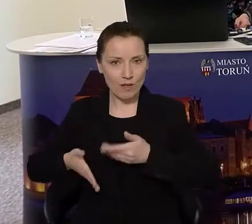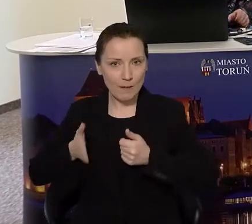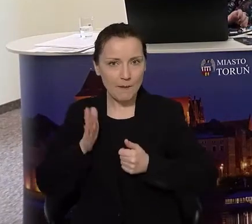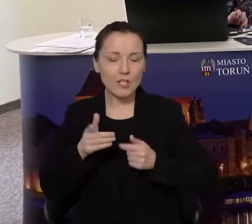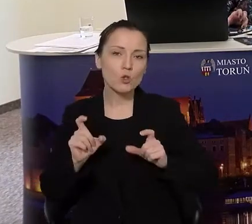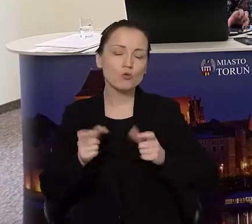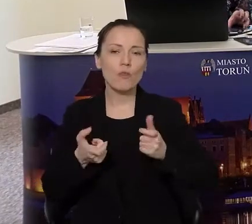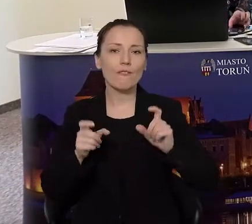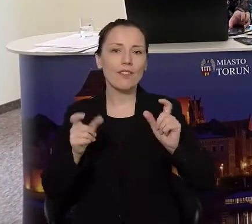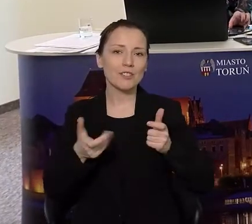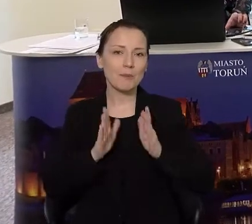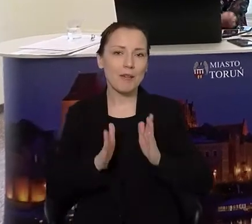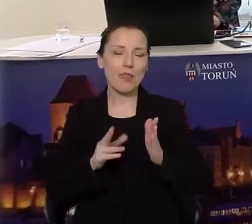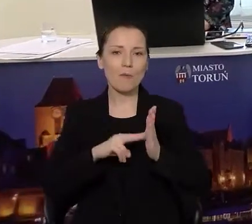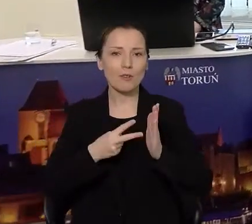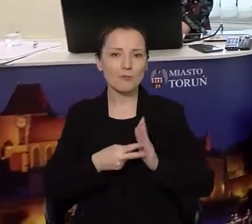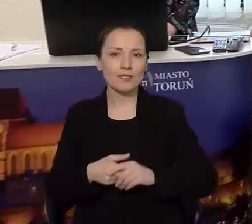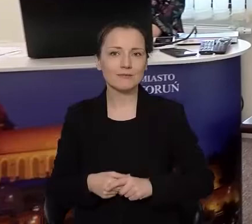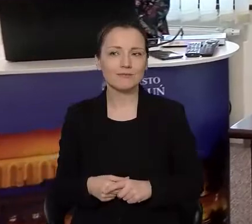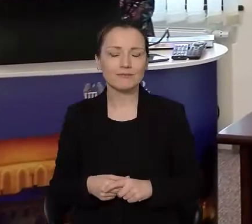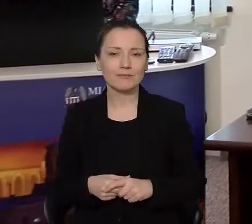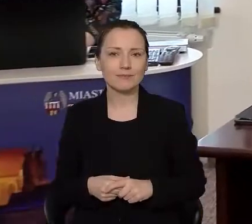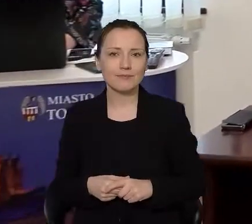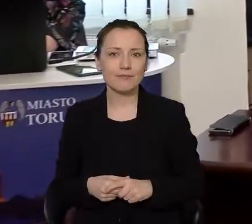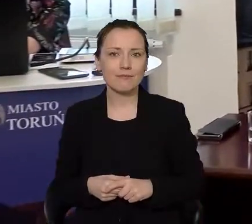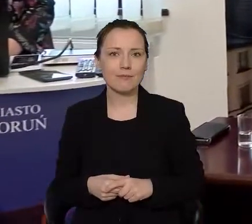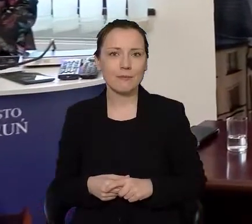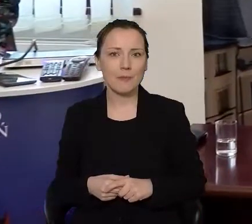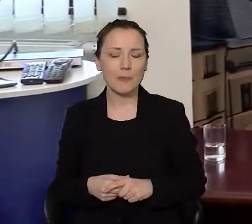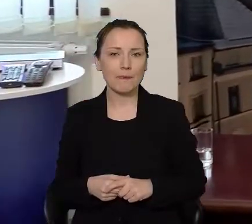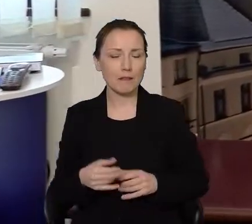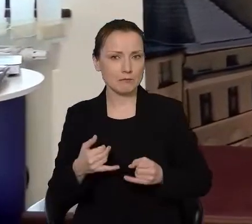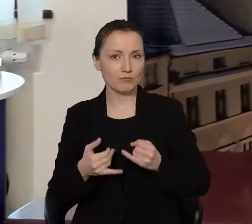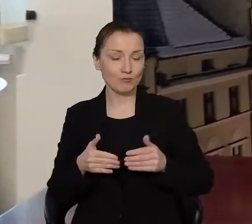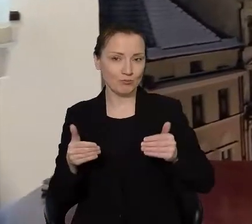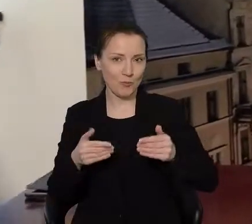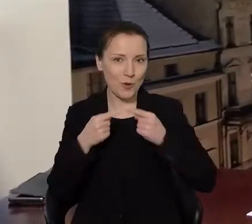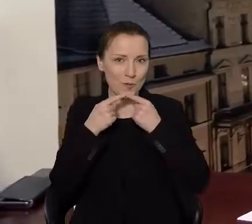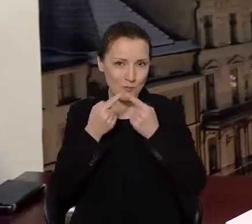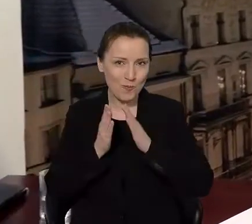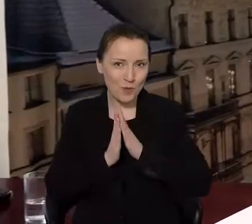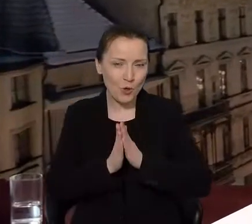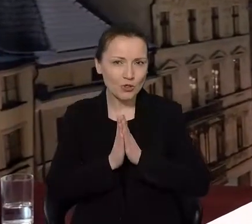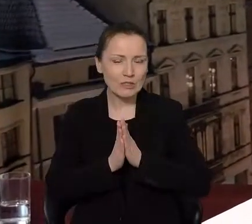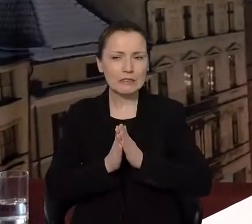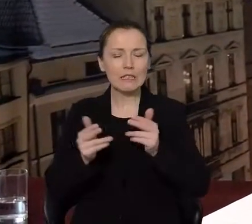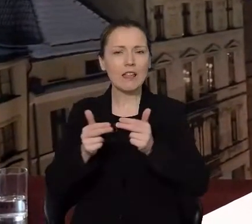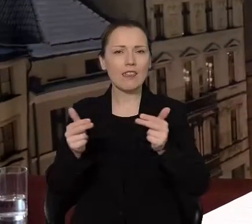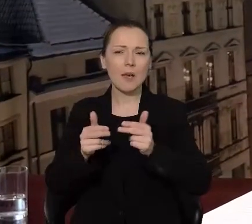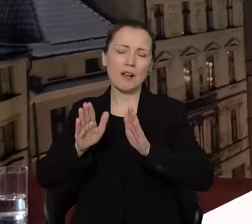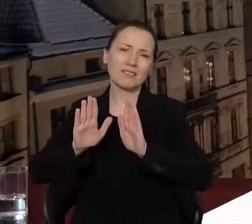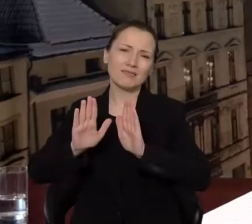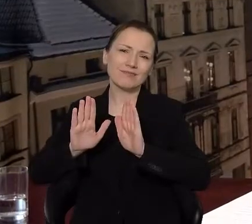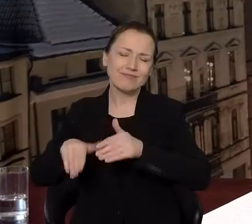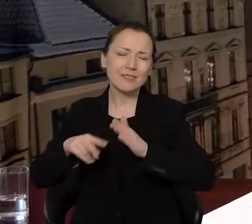wiemy już, jakie wydarzenia są planowane? Jeżeli mogę prosić, to chciałbym zostawić tą tematykę